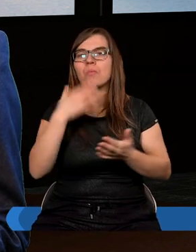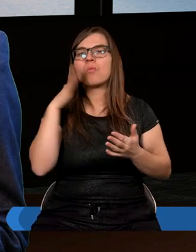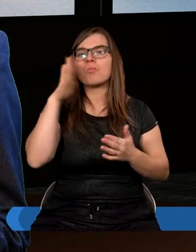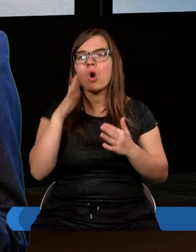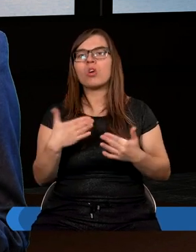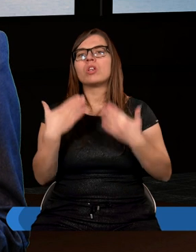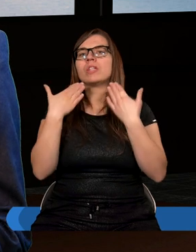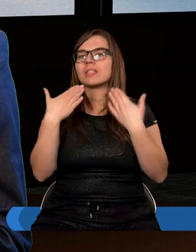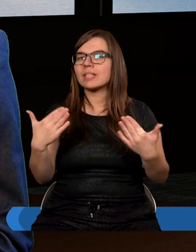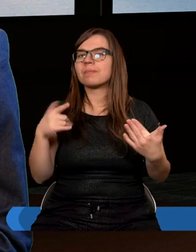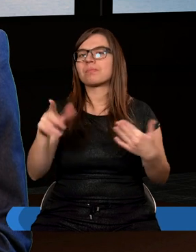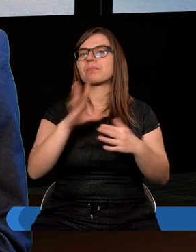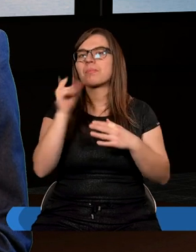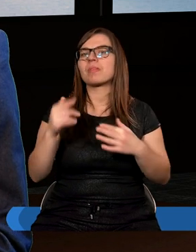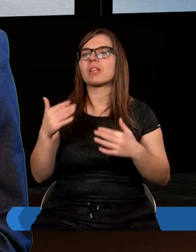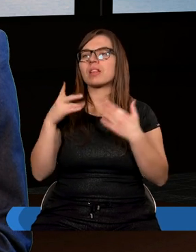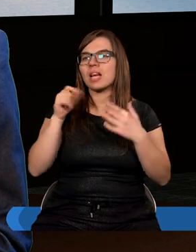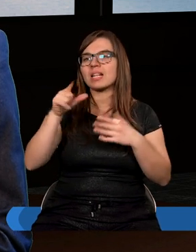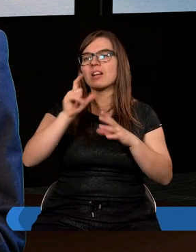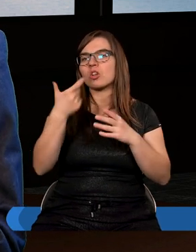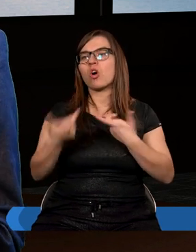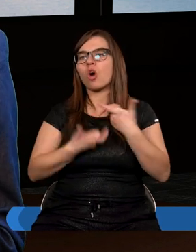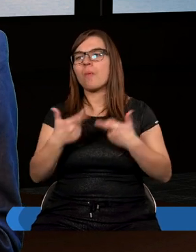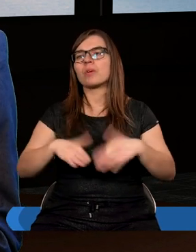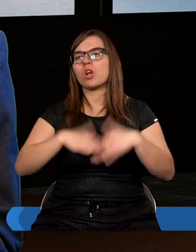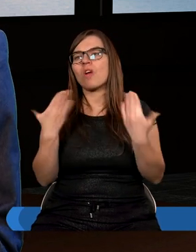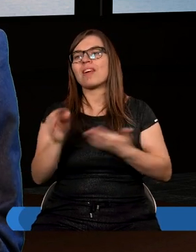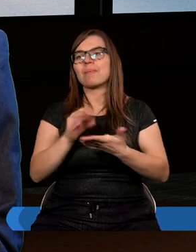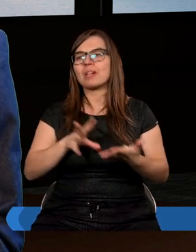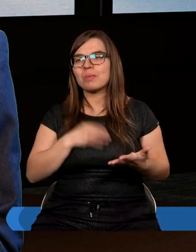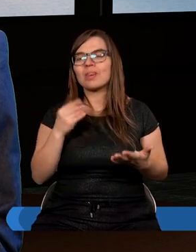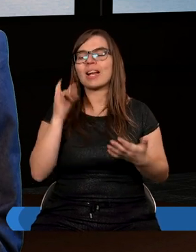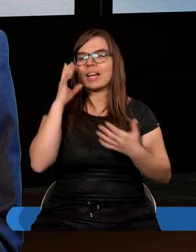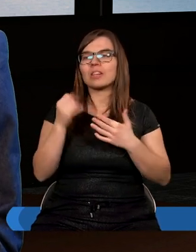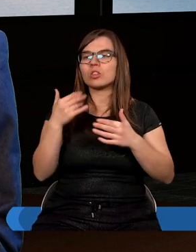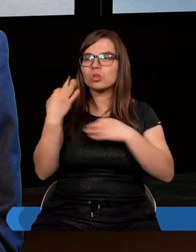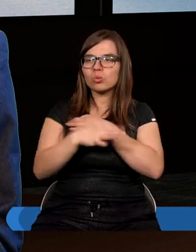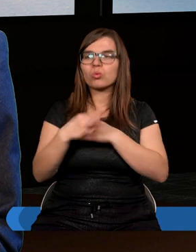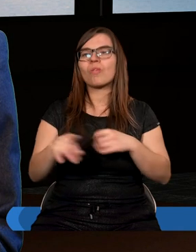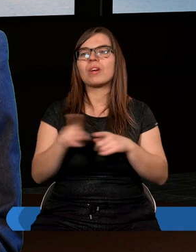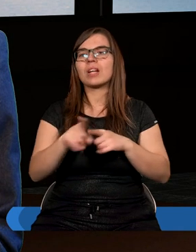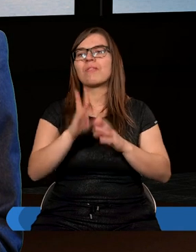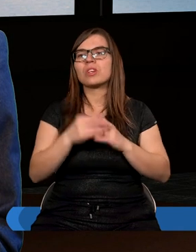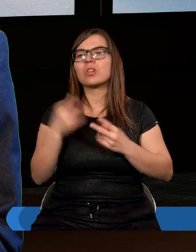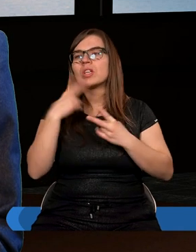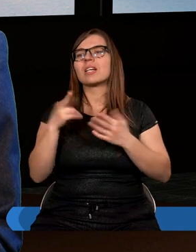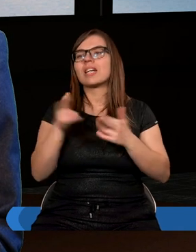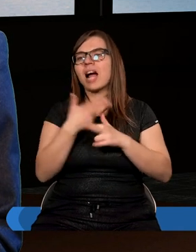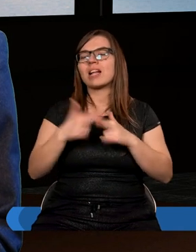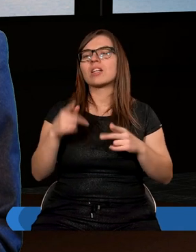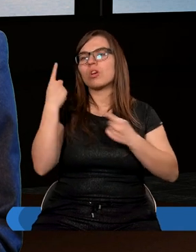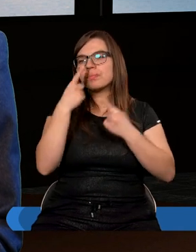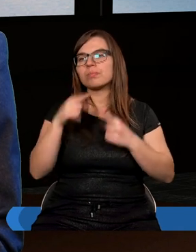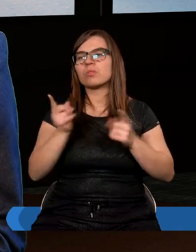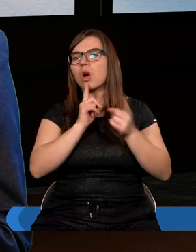mówiłem, Panie Boże, no to powiedz mi coś ze słowa Twego Świętego. Po czym otwierałem Biblię i studiowałem to wszystko. Kiedy zapominałem o